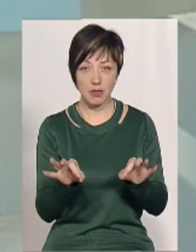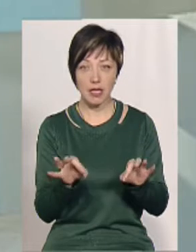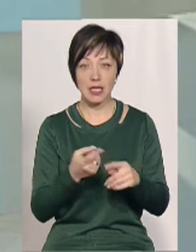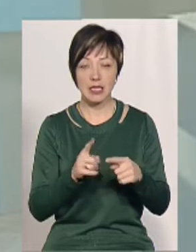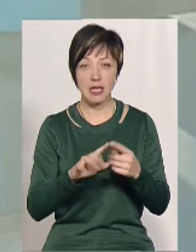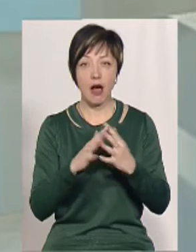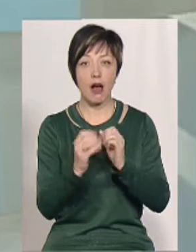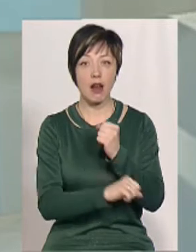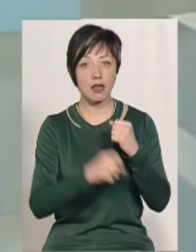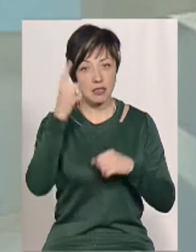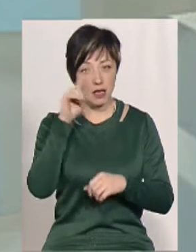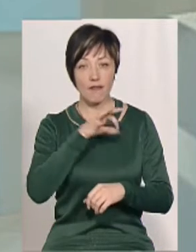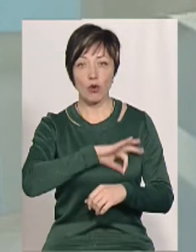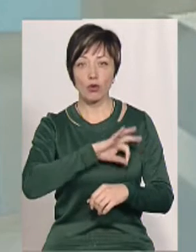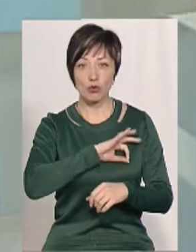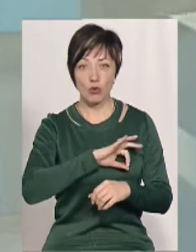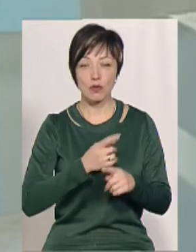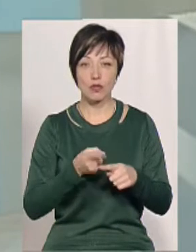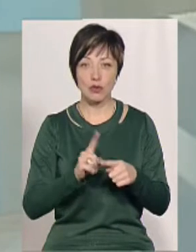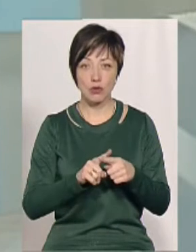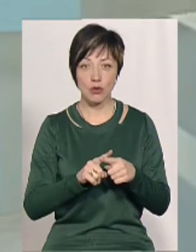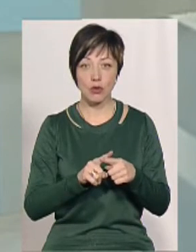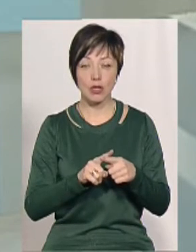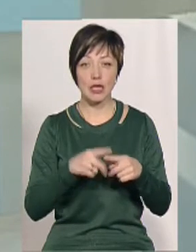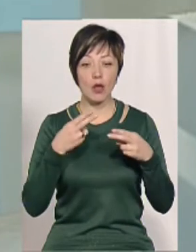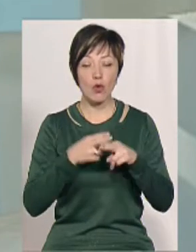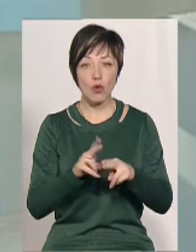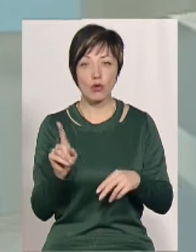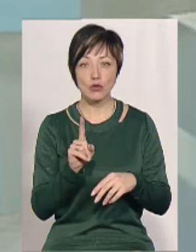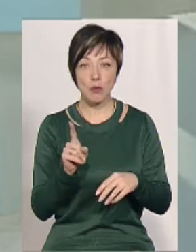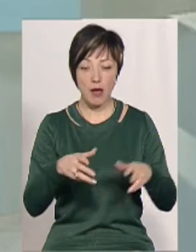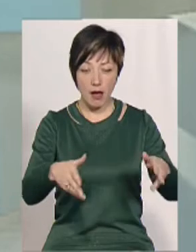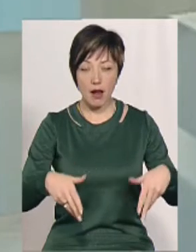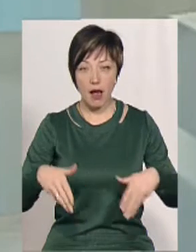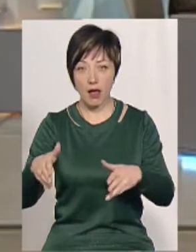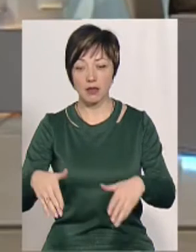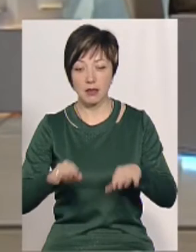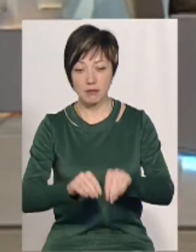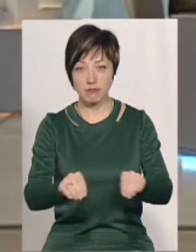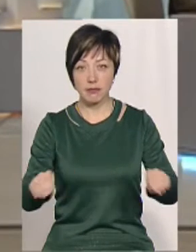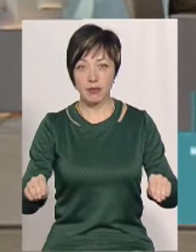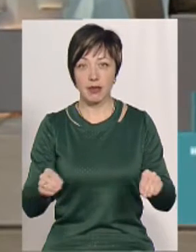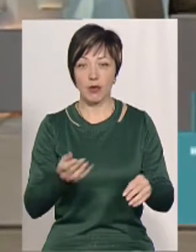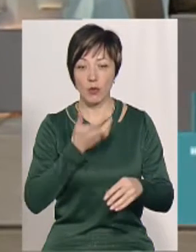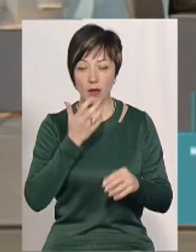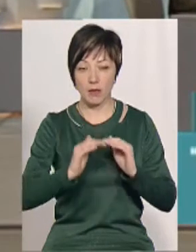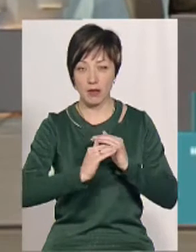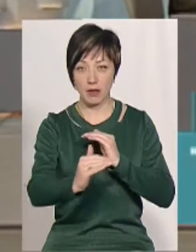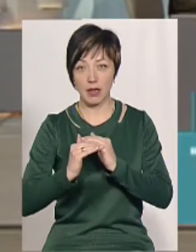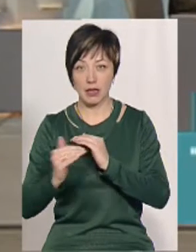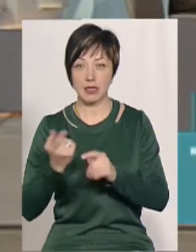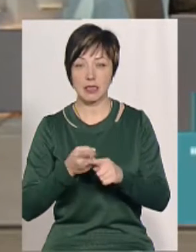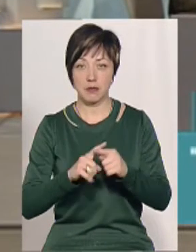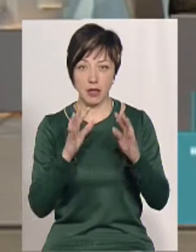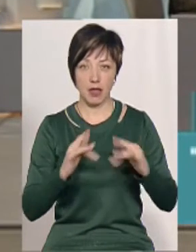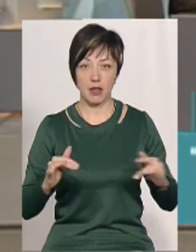аграрії знають. Вони дуже використають оцю, значить, для того, щоб якісь грядки там, ділянки накрити оцими